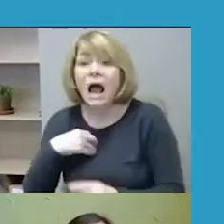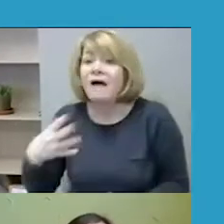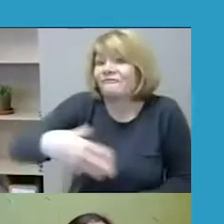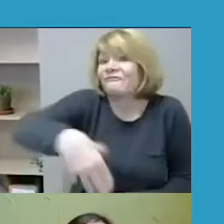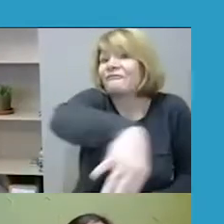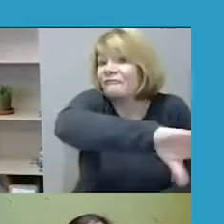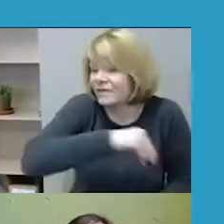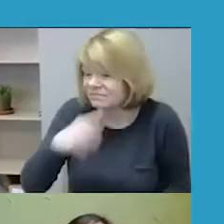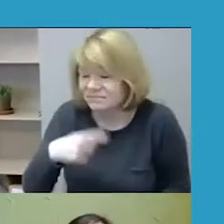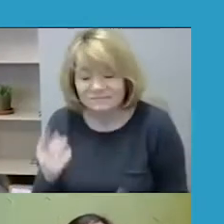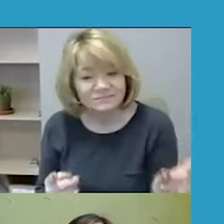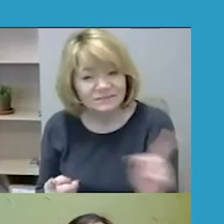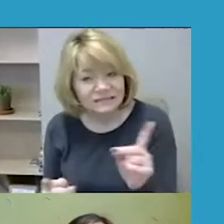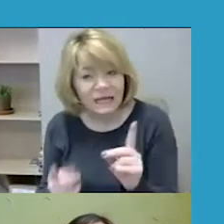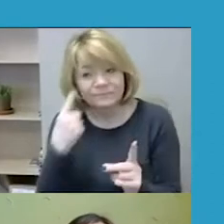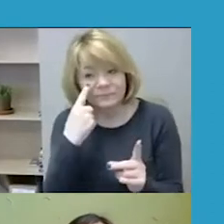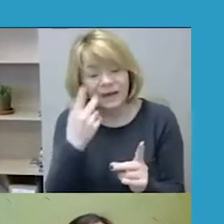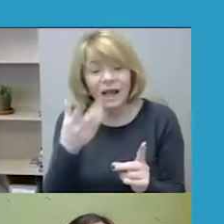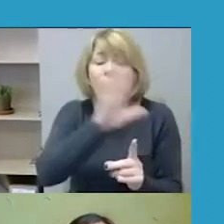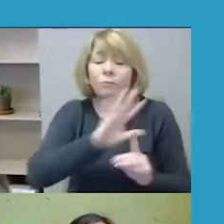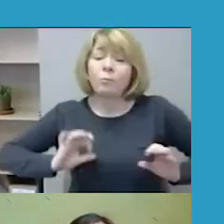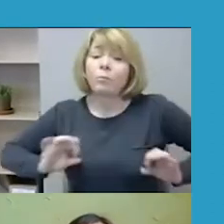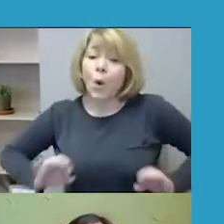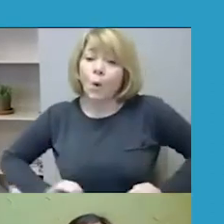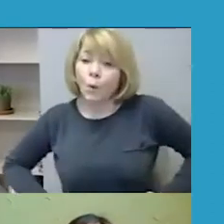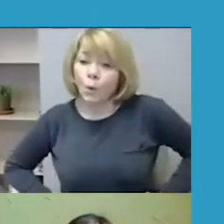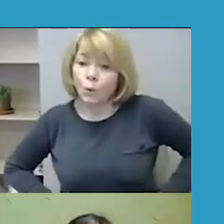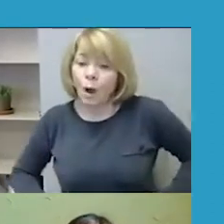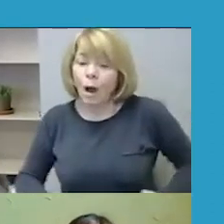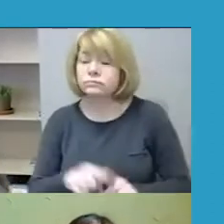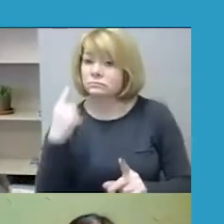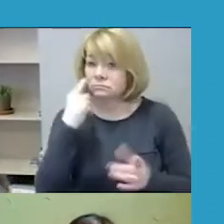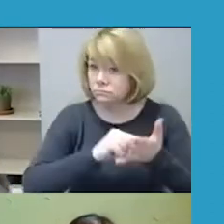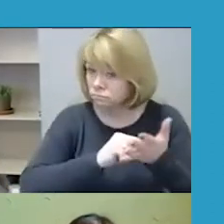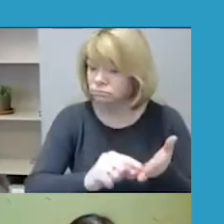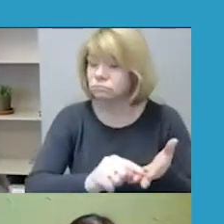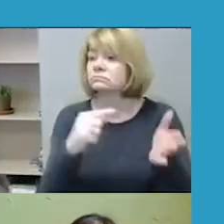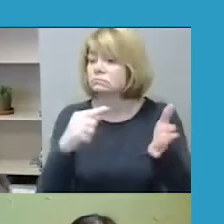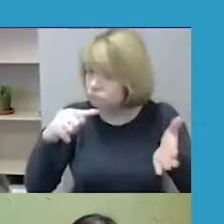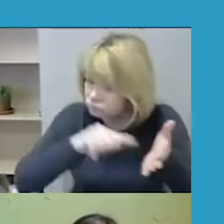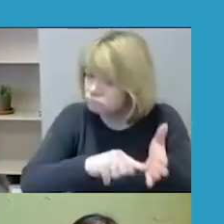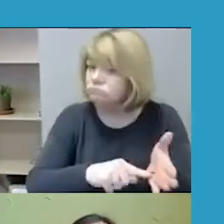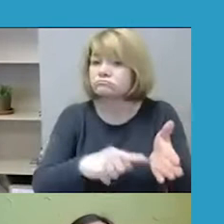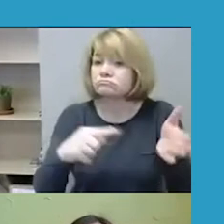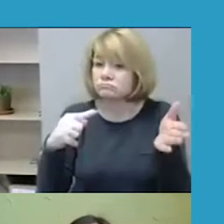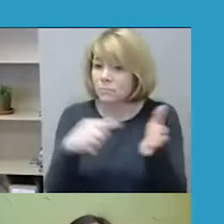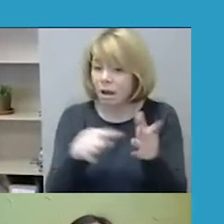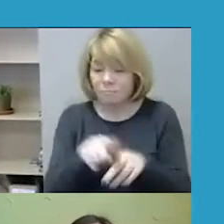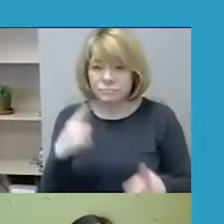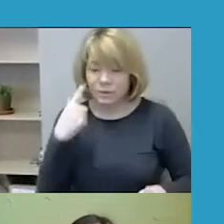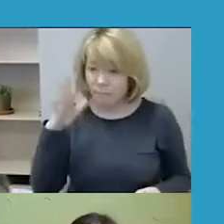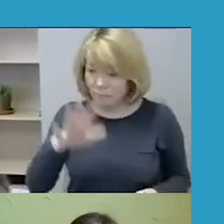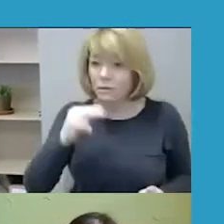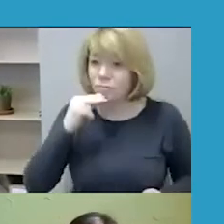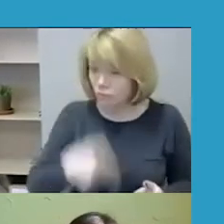prokurorai šiek tiek labiau buvo linkę pabrėžti nuo nepykantos nusikaltimų